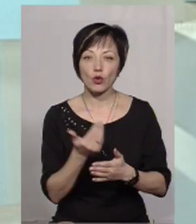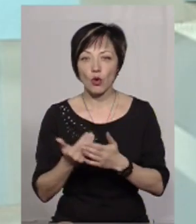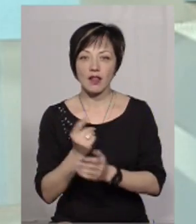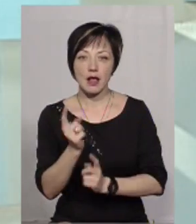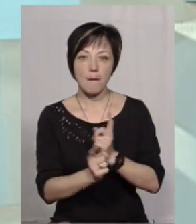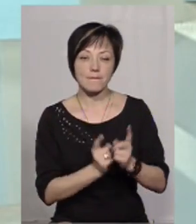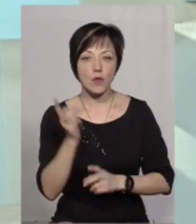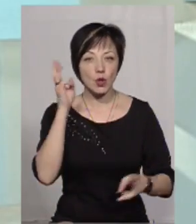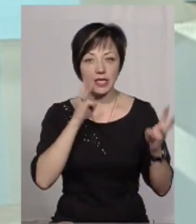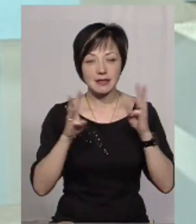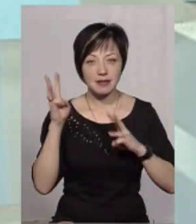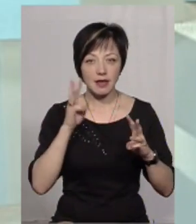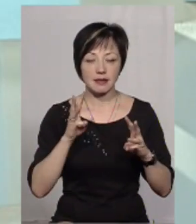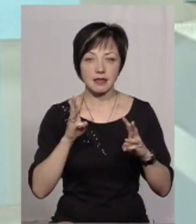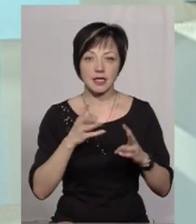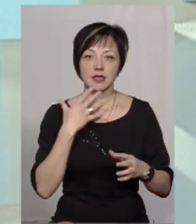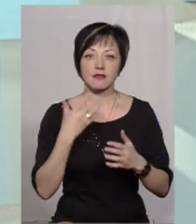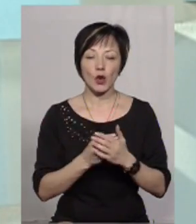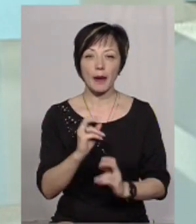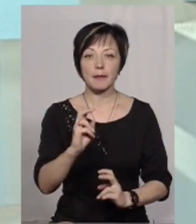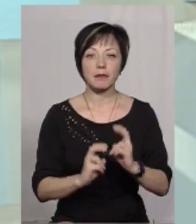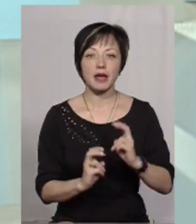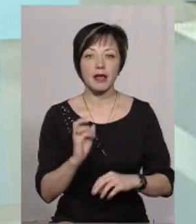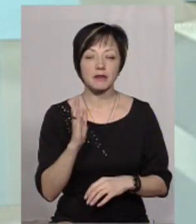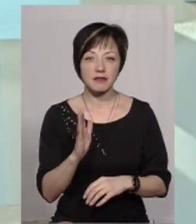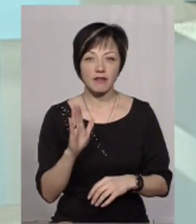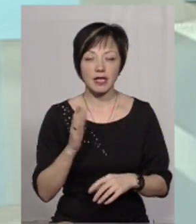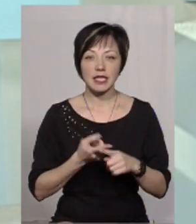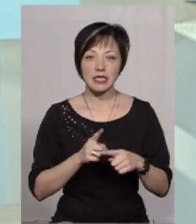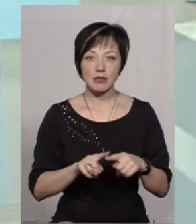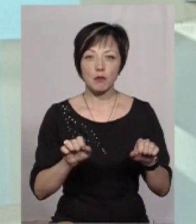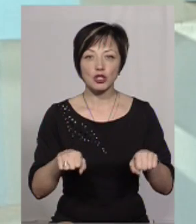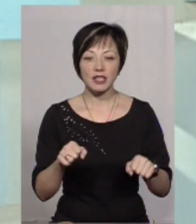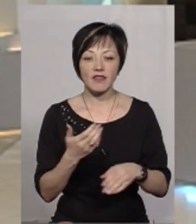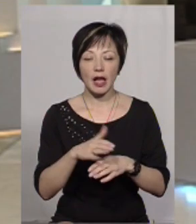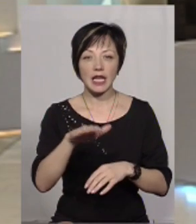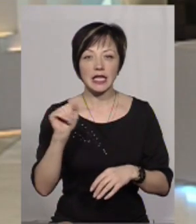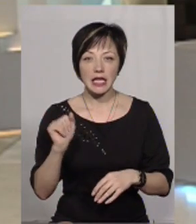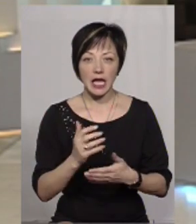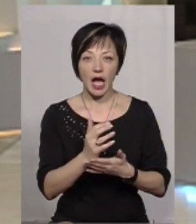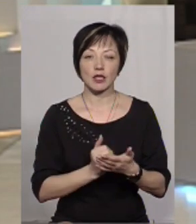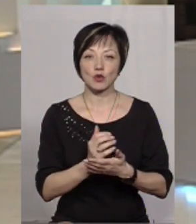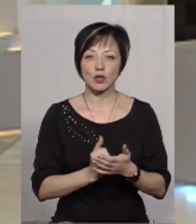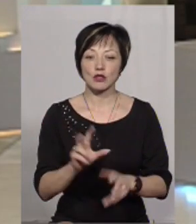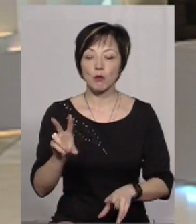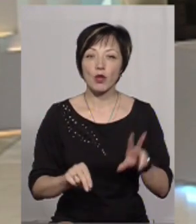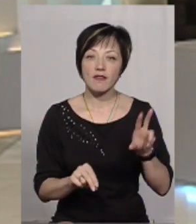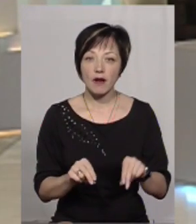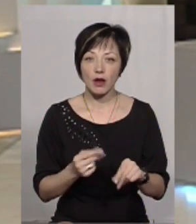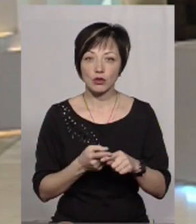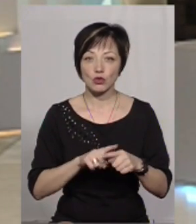модернізації своїх підприємств ці можливі кредитні ресурси. Тому сподіваюся, що скоро